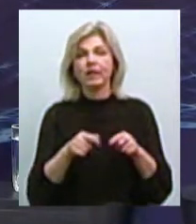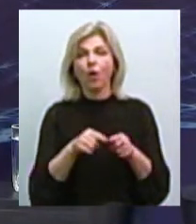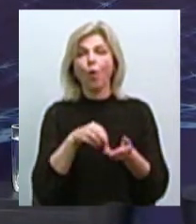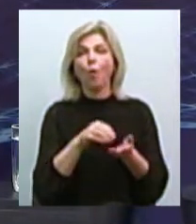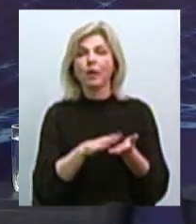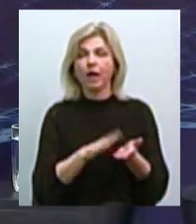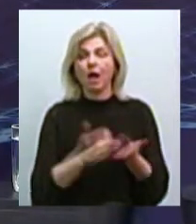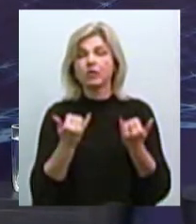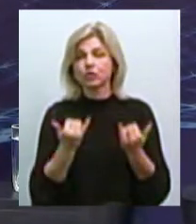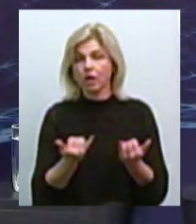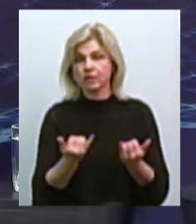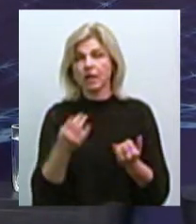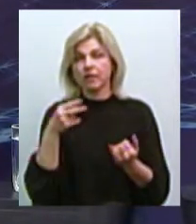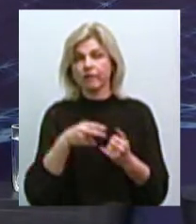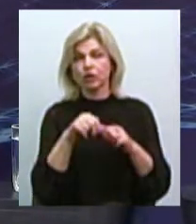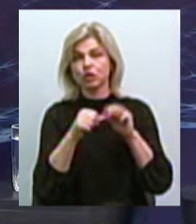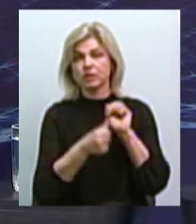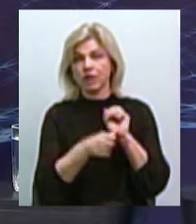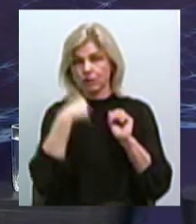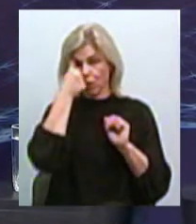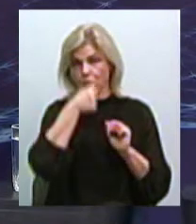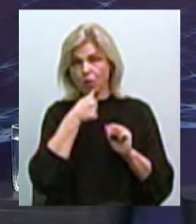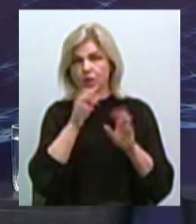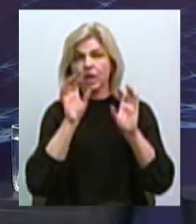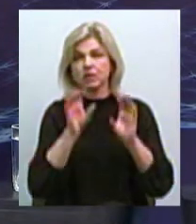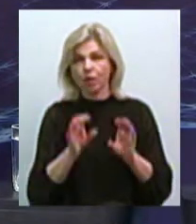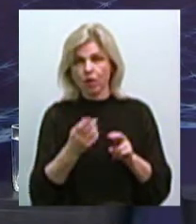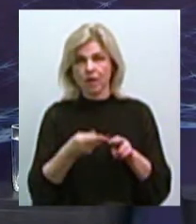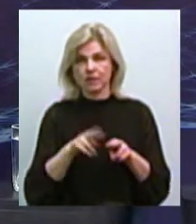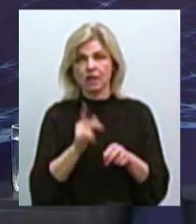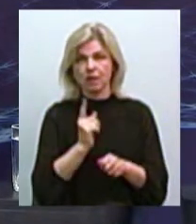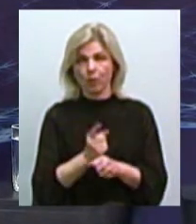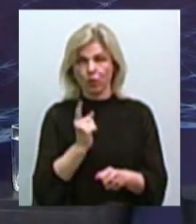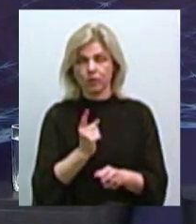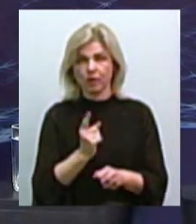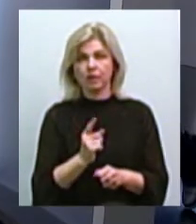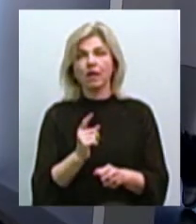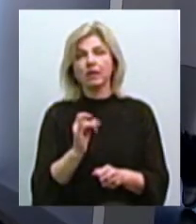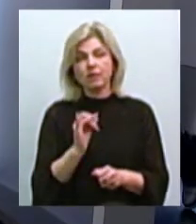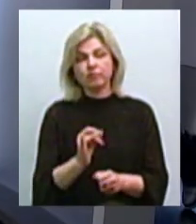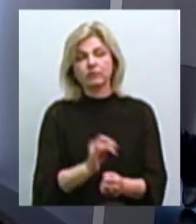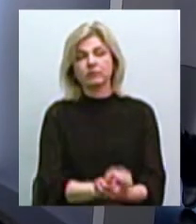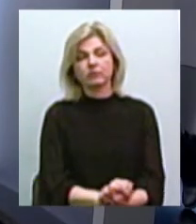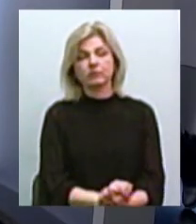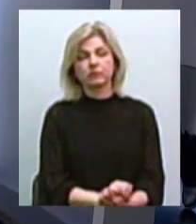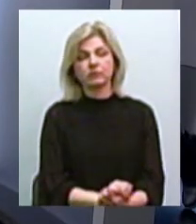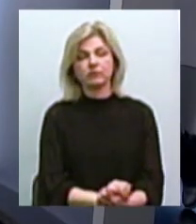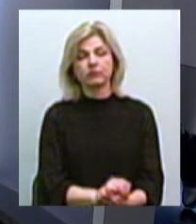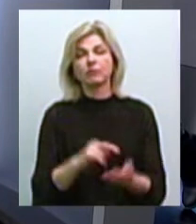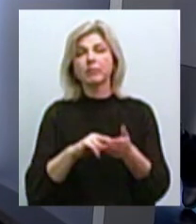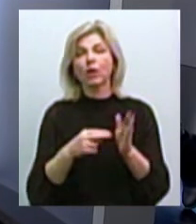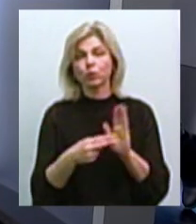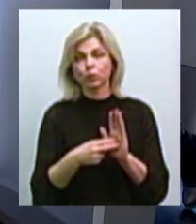То на даний час, як я сказав, з 2016 року законом це заборонено, і, наскільки я знаю, плануються,